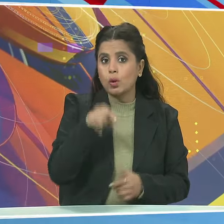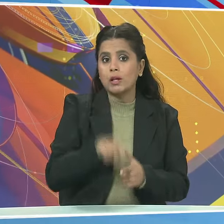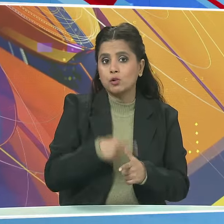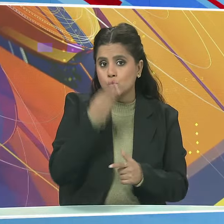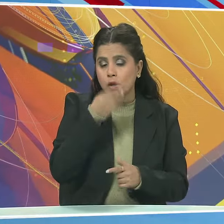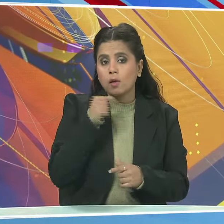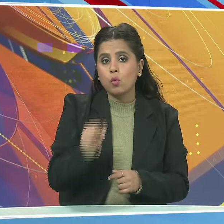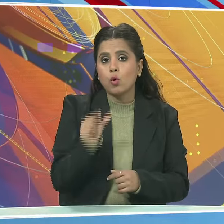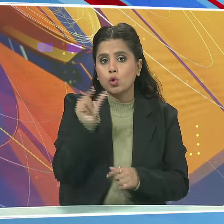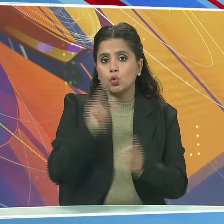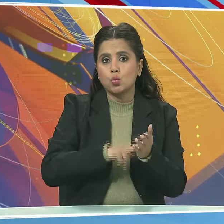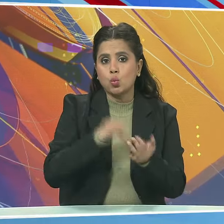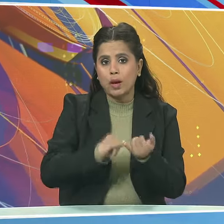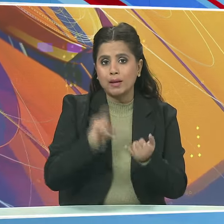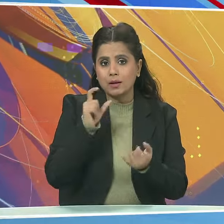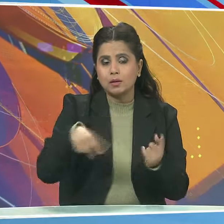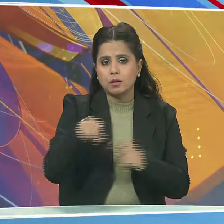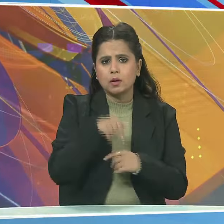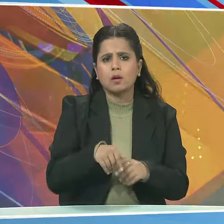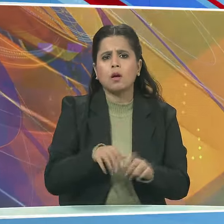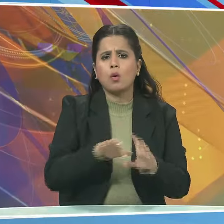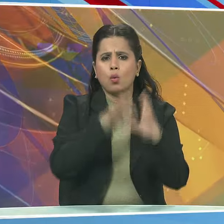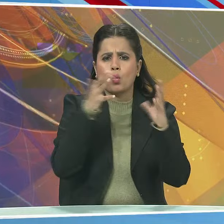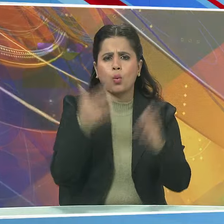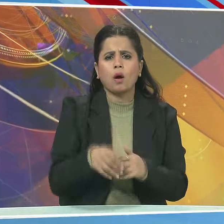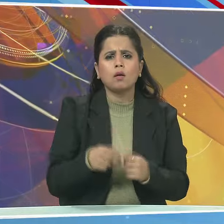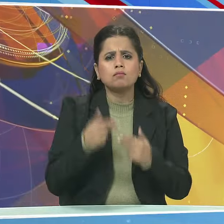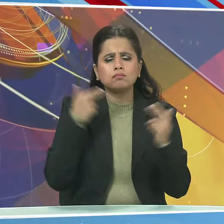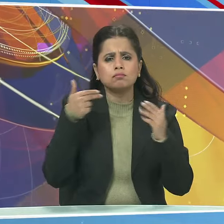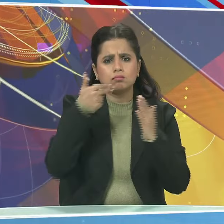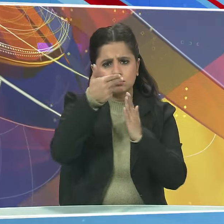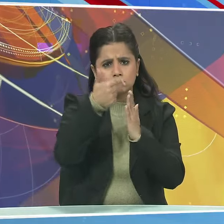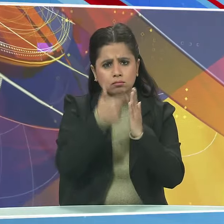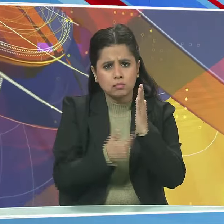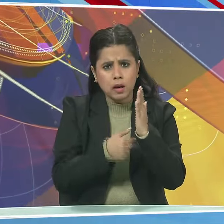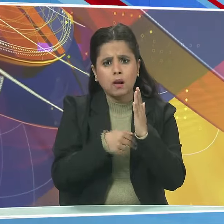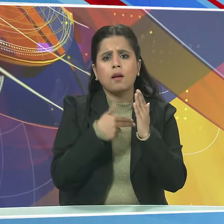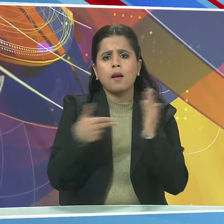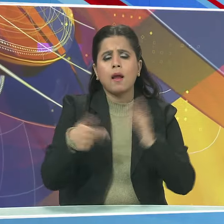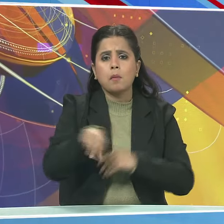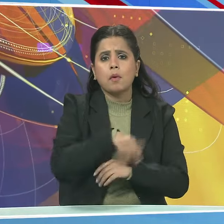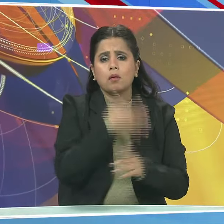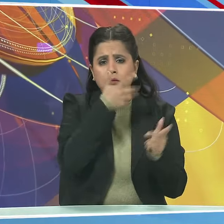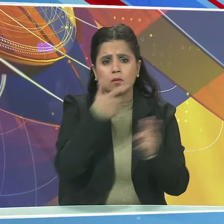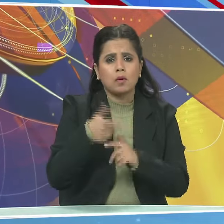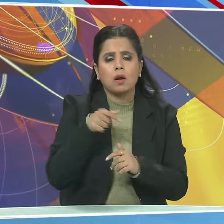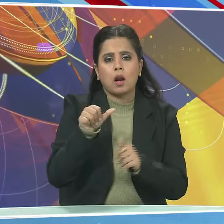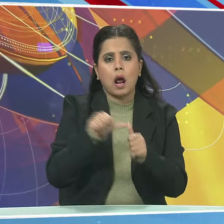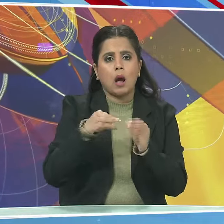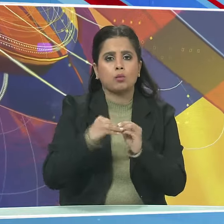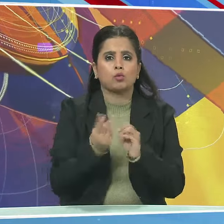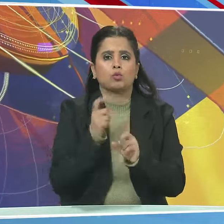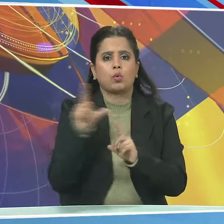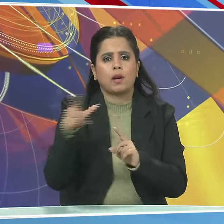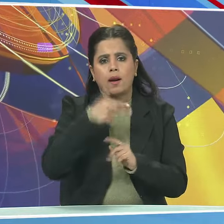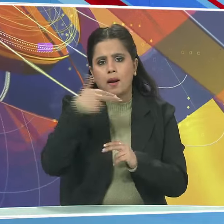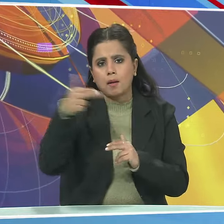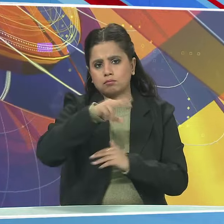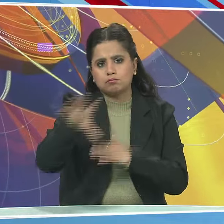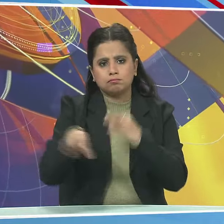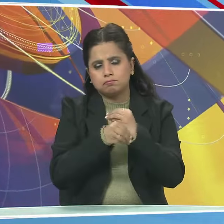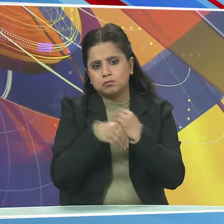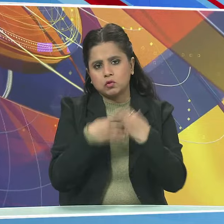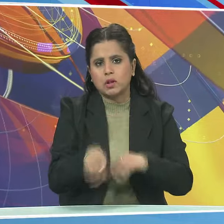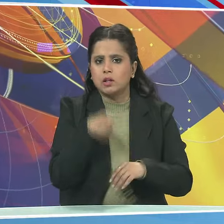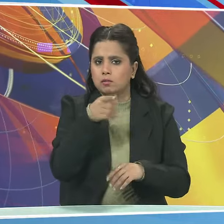परिशत की समिती ने वैश्वे कातकवादियों की सूची में अब्दुलरह्मान मक्की का नाम शामिल